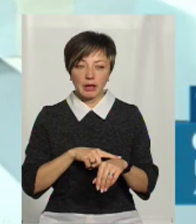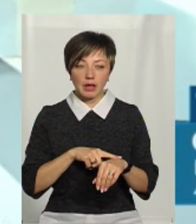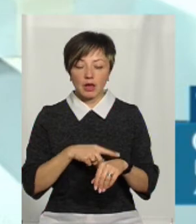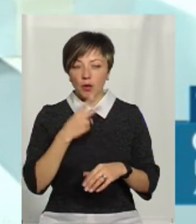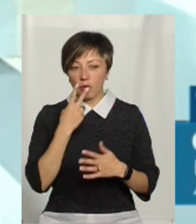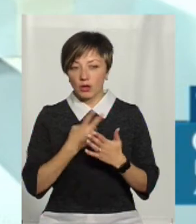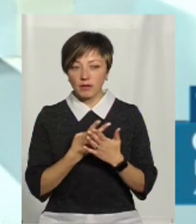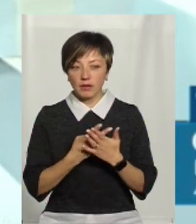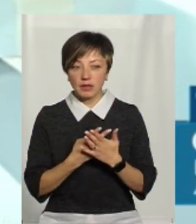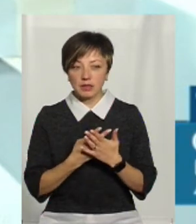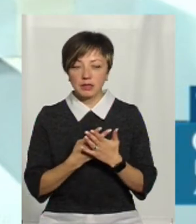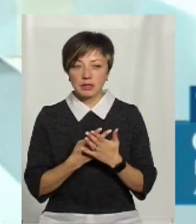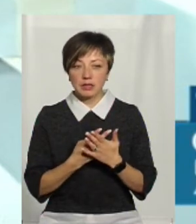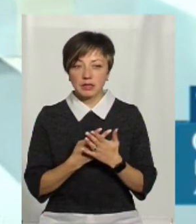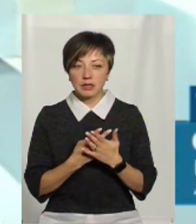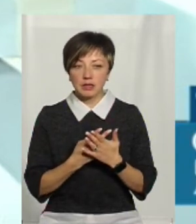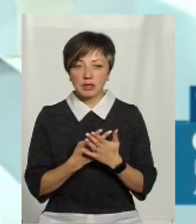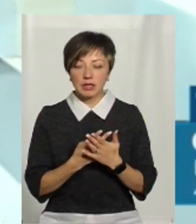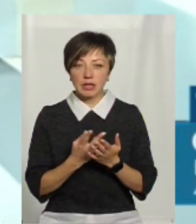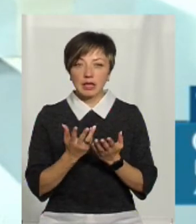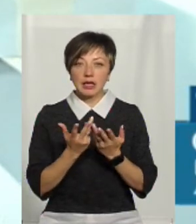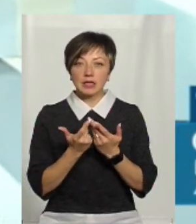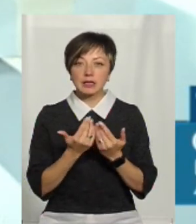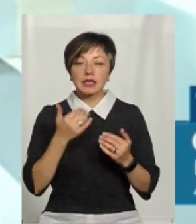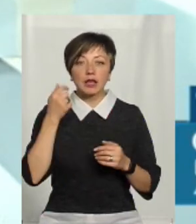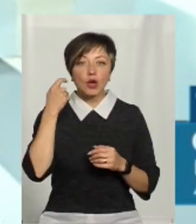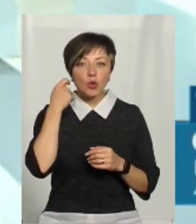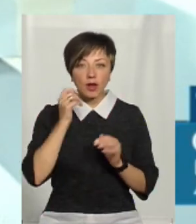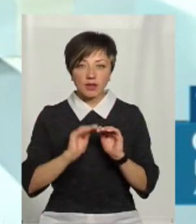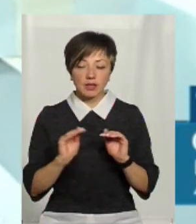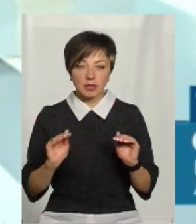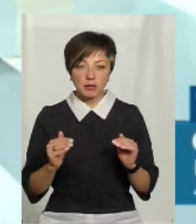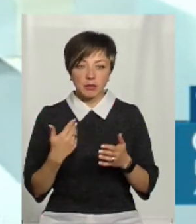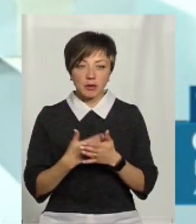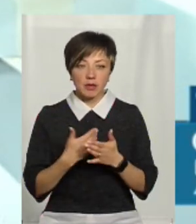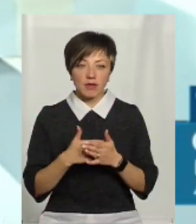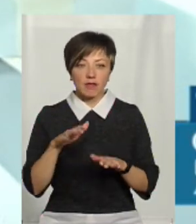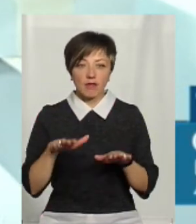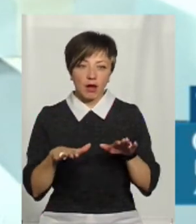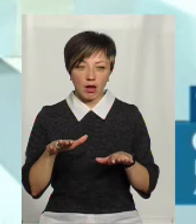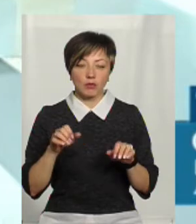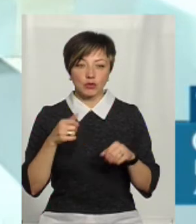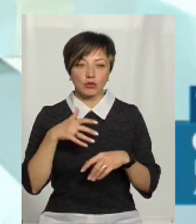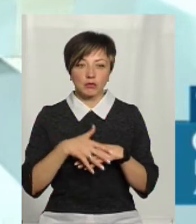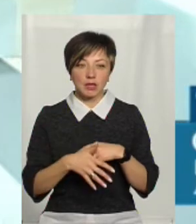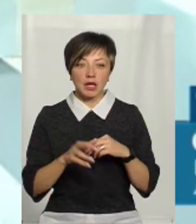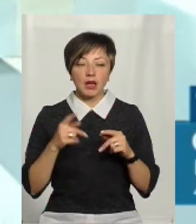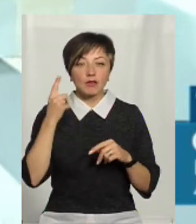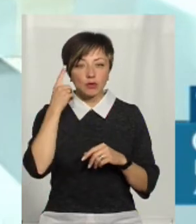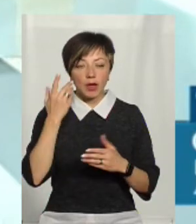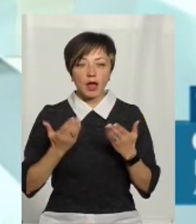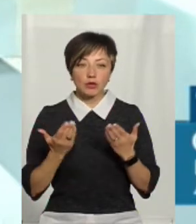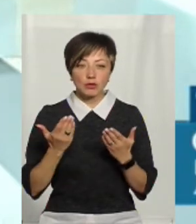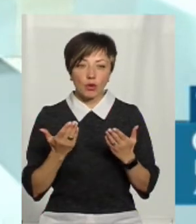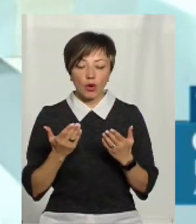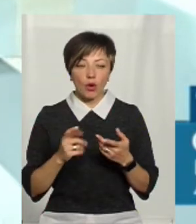подивилися просто на кількісний склад, скільки років цим дітям. Приблизно вага, ви можете зрозуміти. Як ви думаєте,